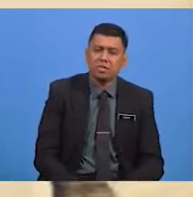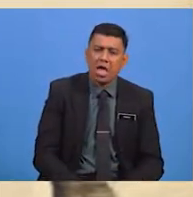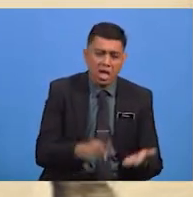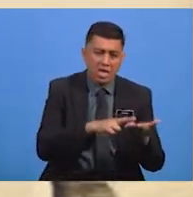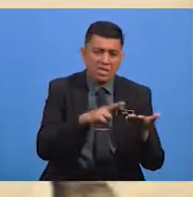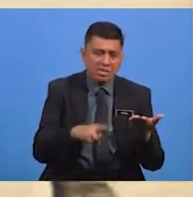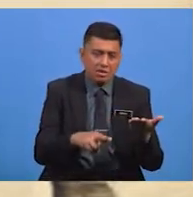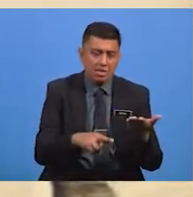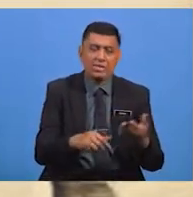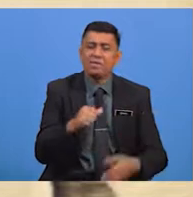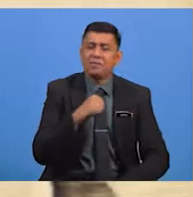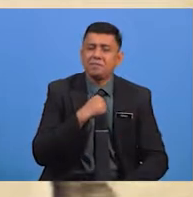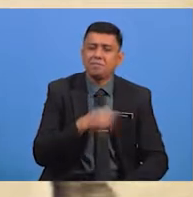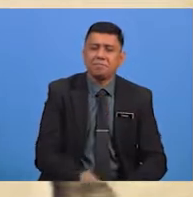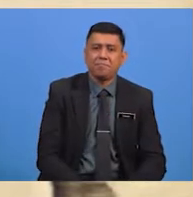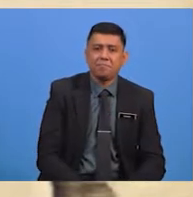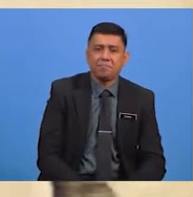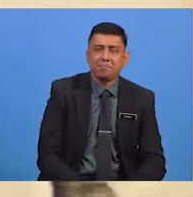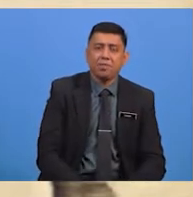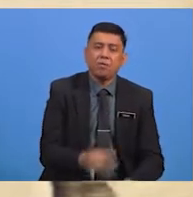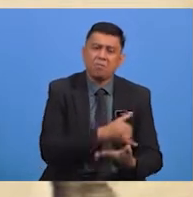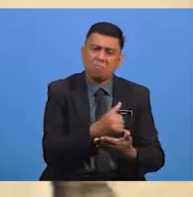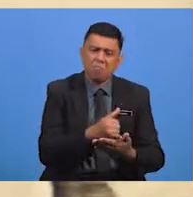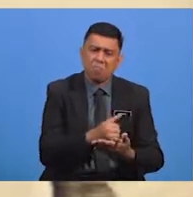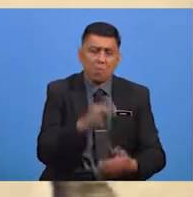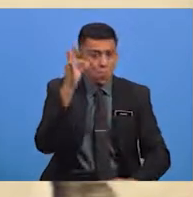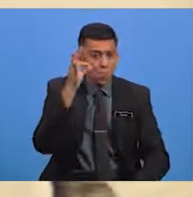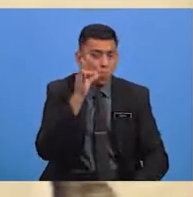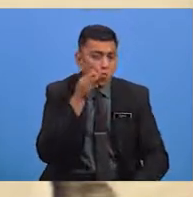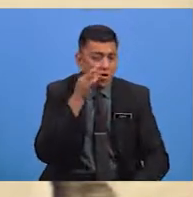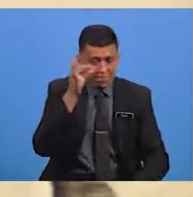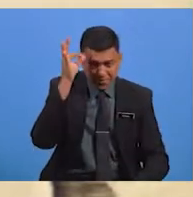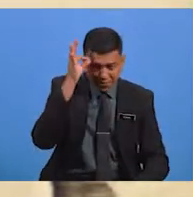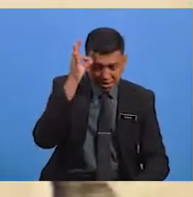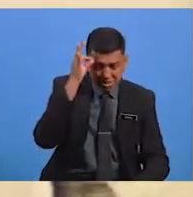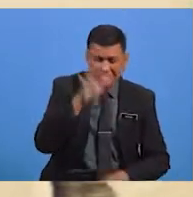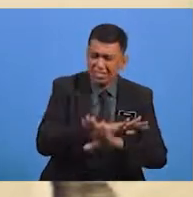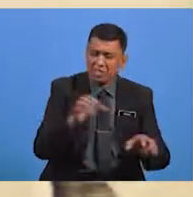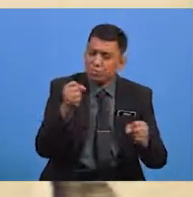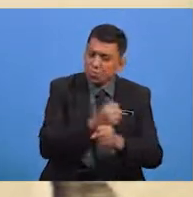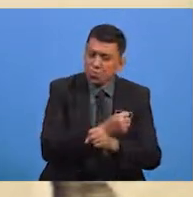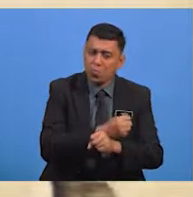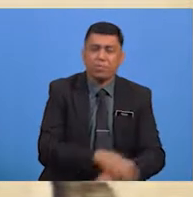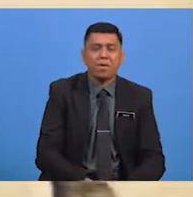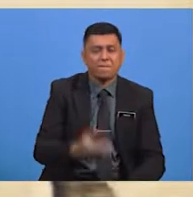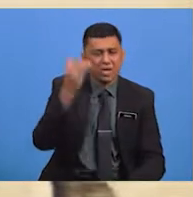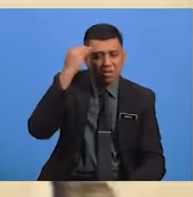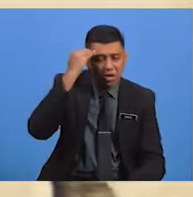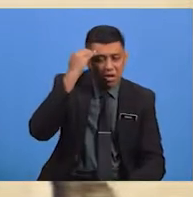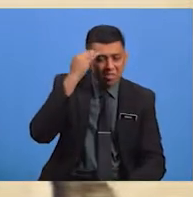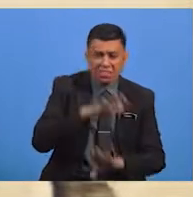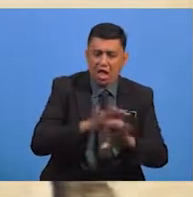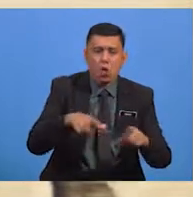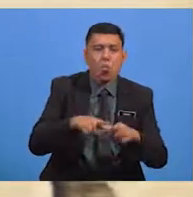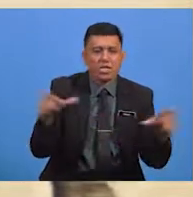Rendah Diri Penyair Beranggapan Buah Fikirannya Tidak Sepurna Kerana Pengetahuannya